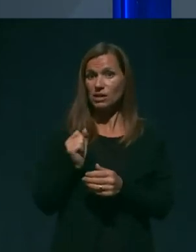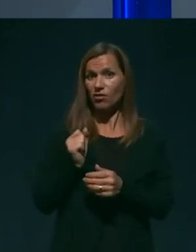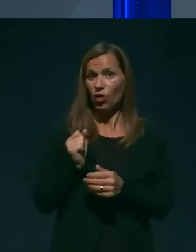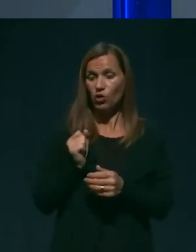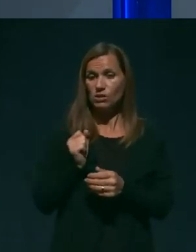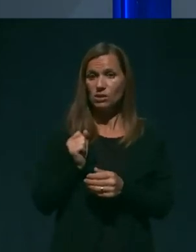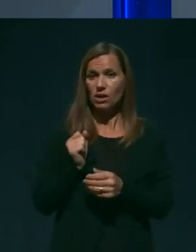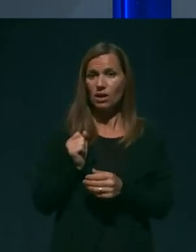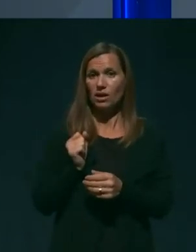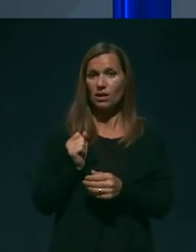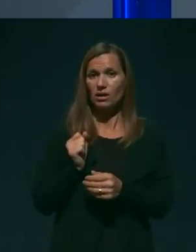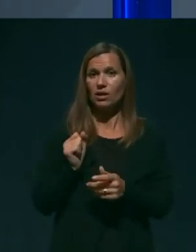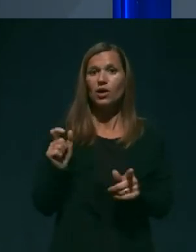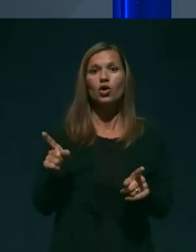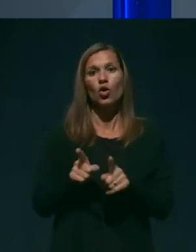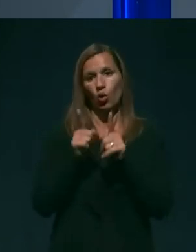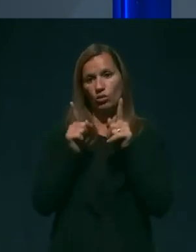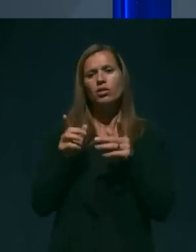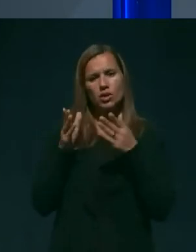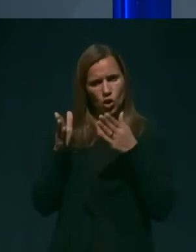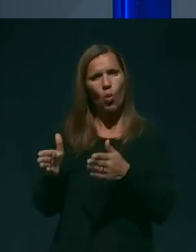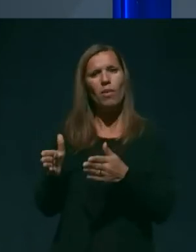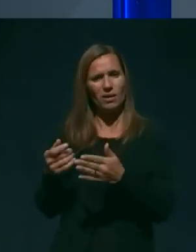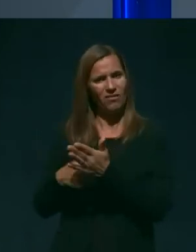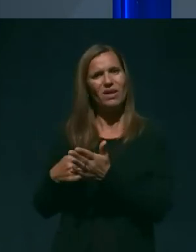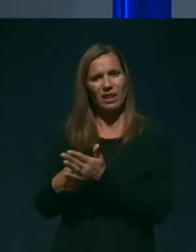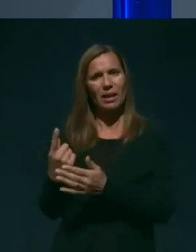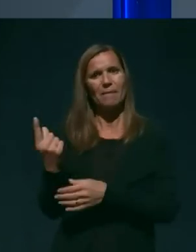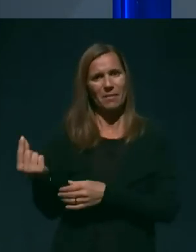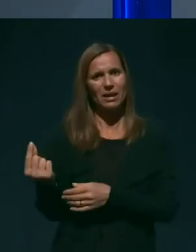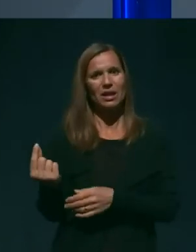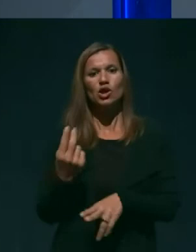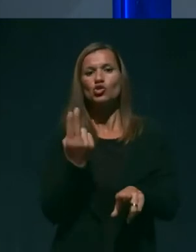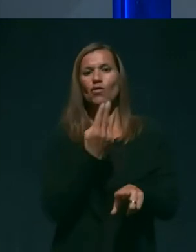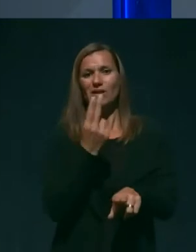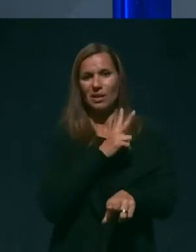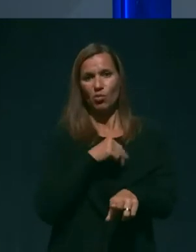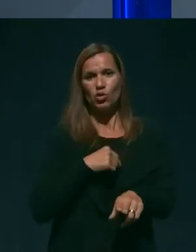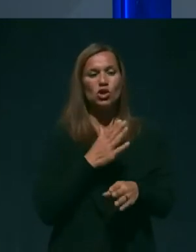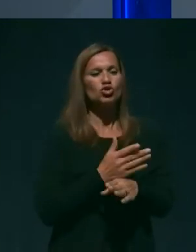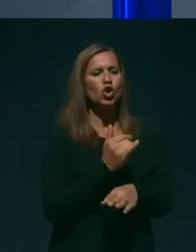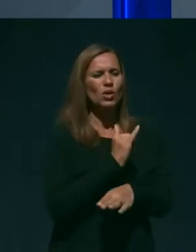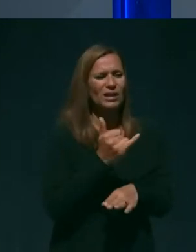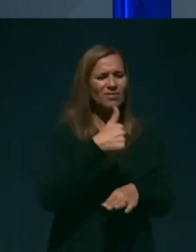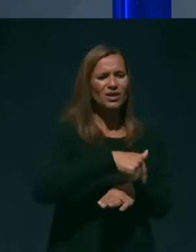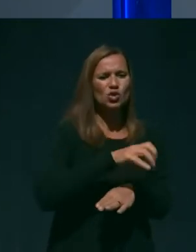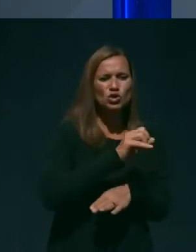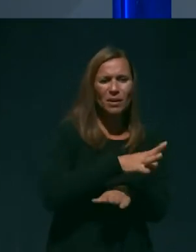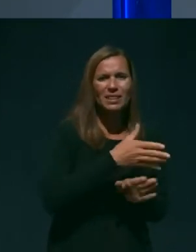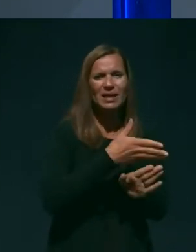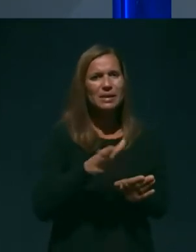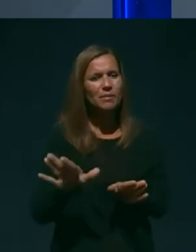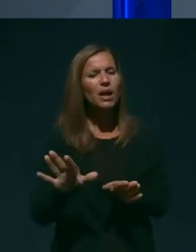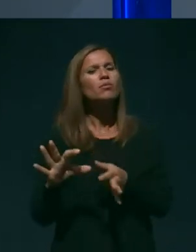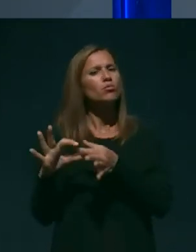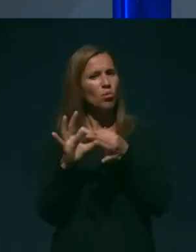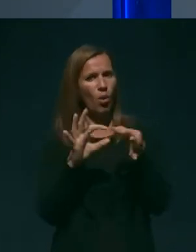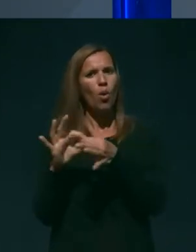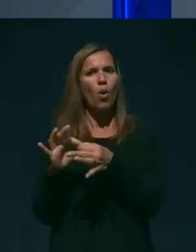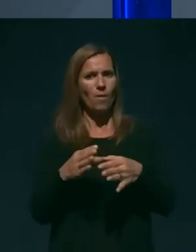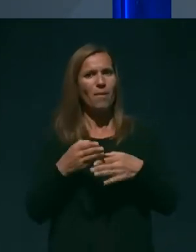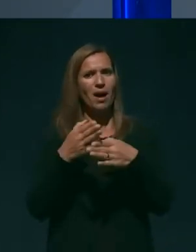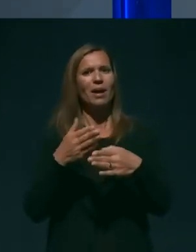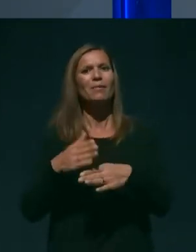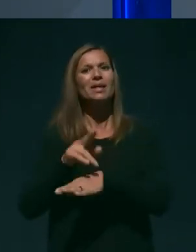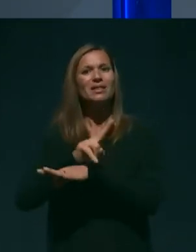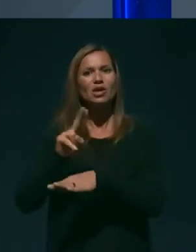zaupanja vreden partner, slovenski policiji že od 2015. intenzivno pomaga pri nadzoru zunanja šengelske